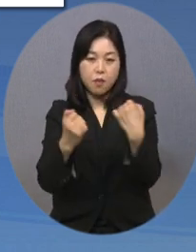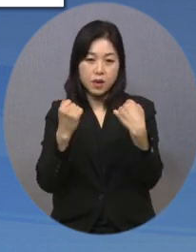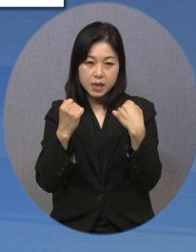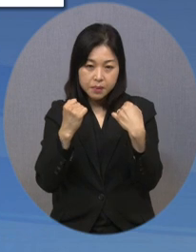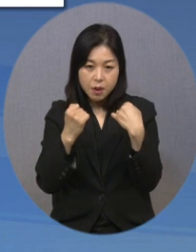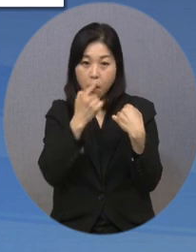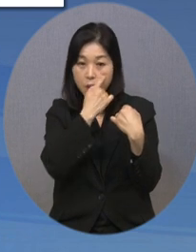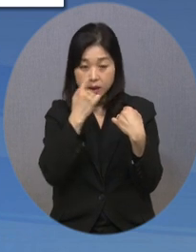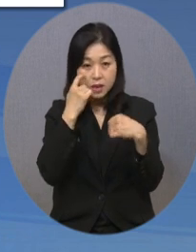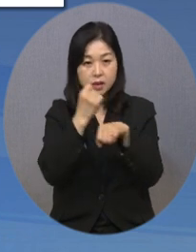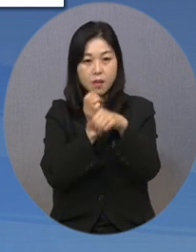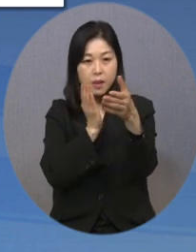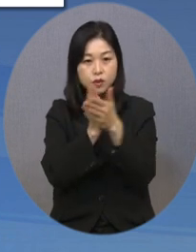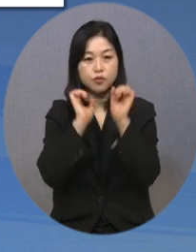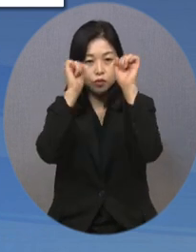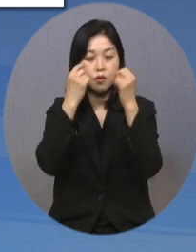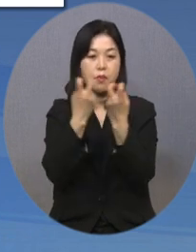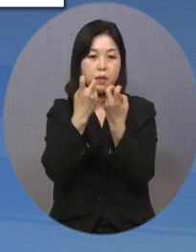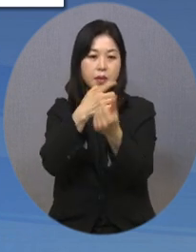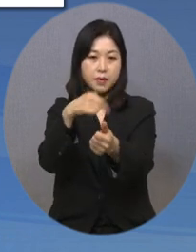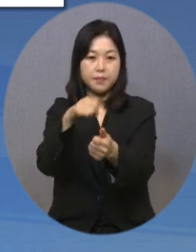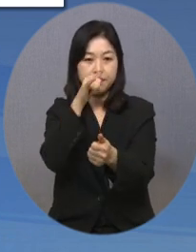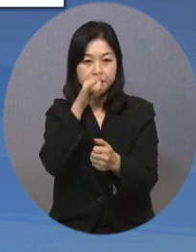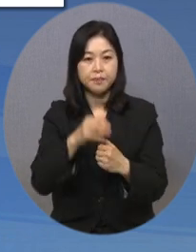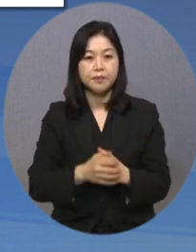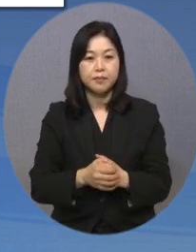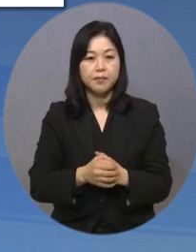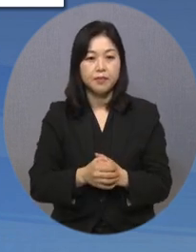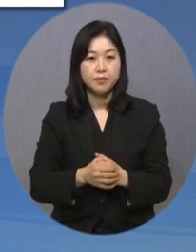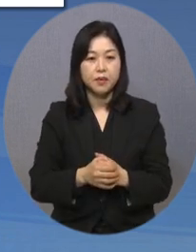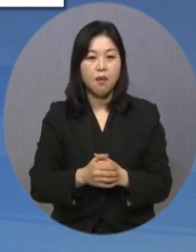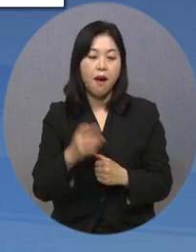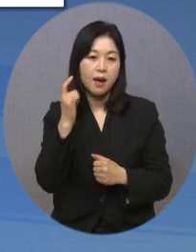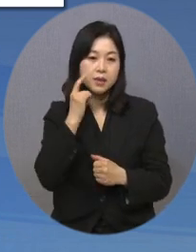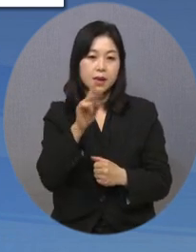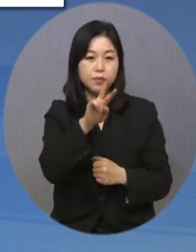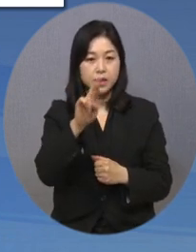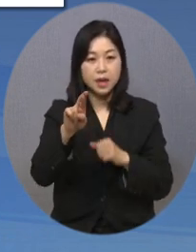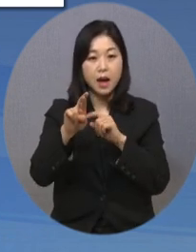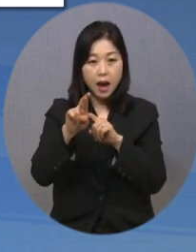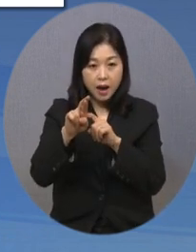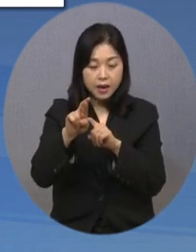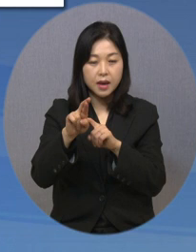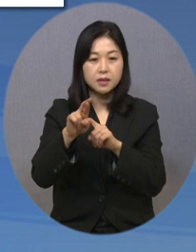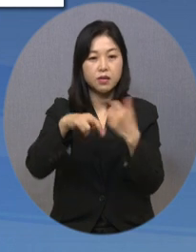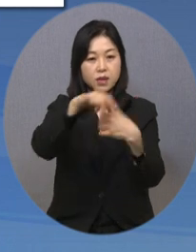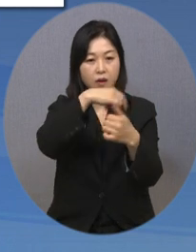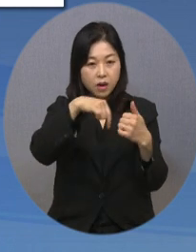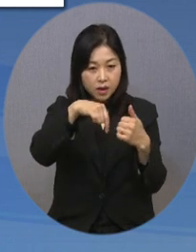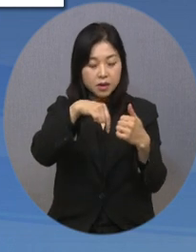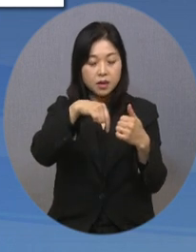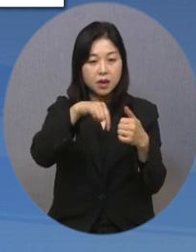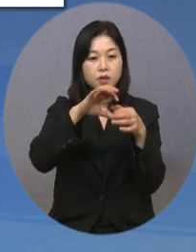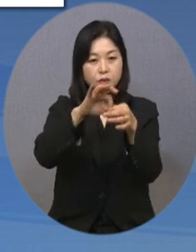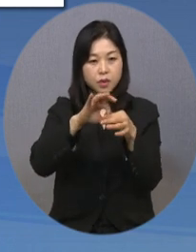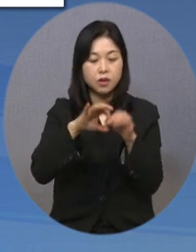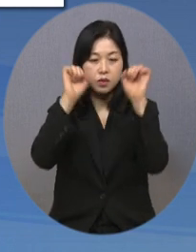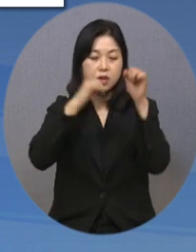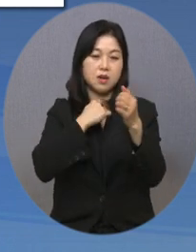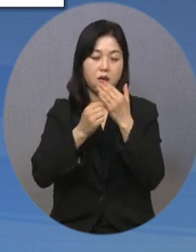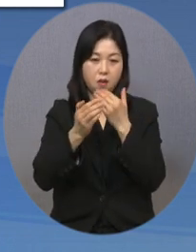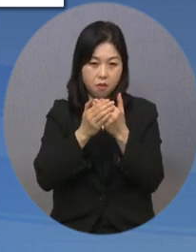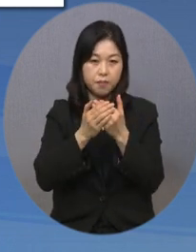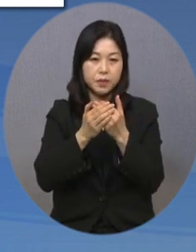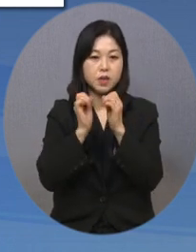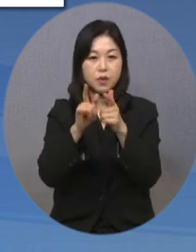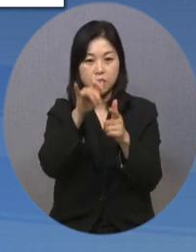운동법을 지도합니다. 또한 가상현실 기기를 활용해 스포츠 체험의 기회를 제공하며 장애 인식 개선